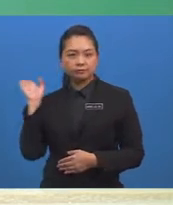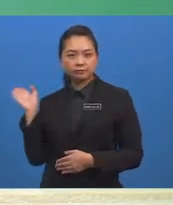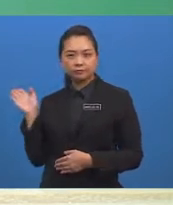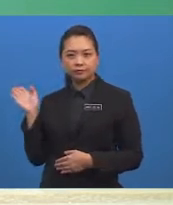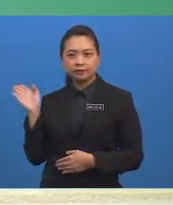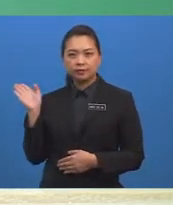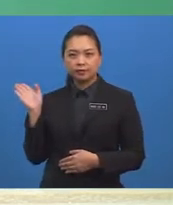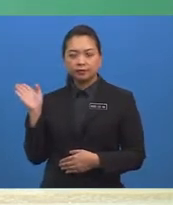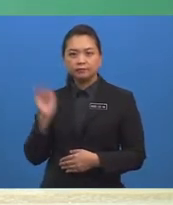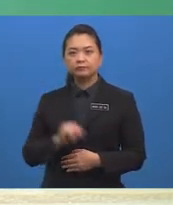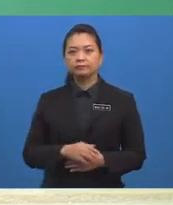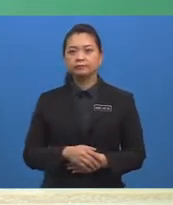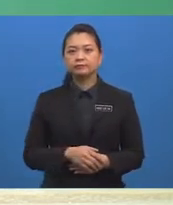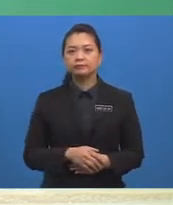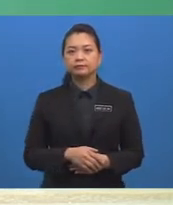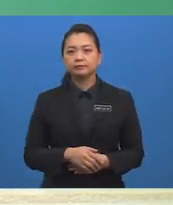di paparan